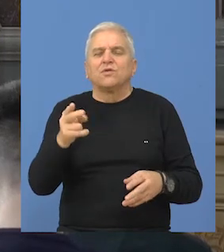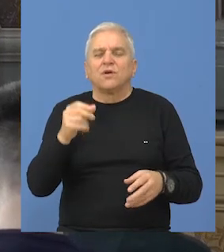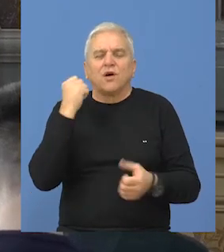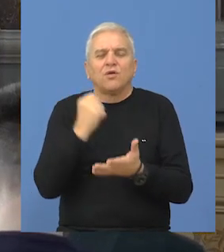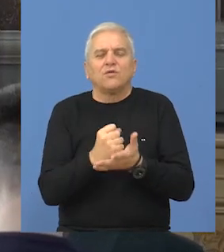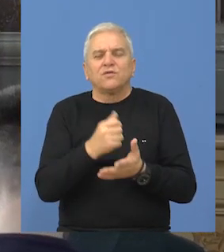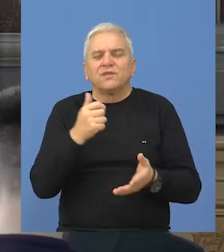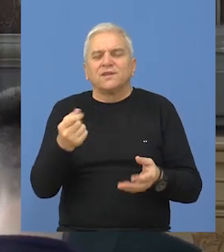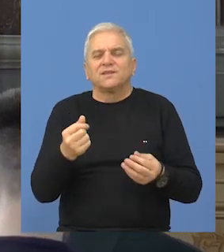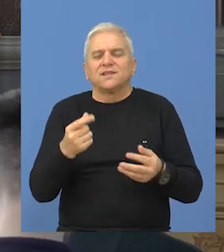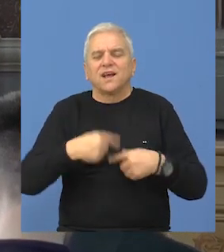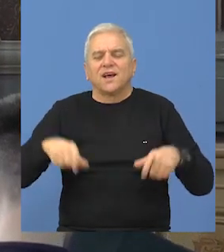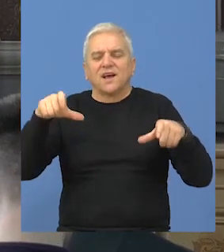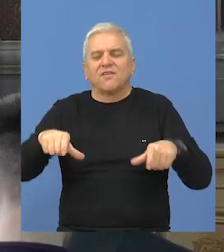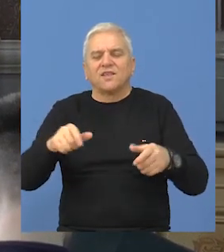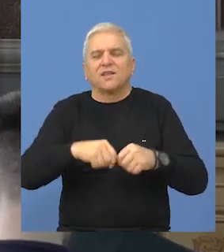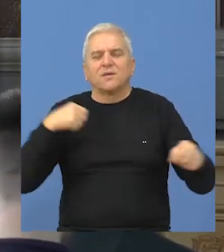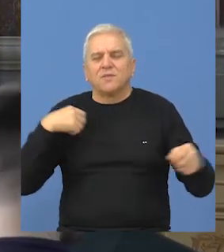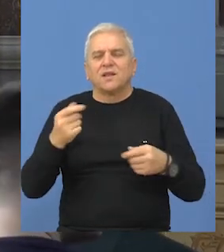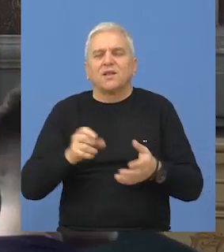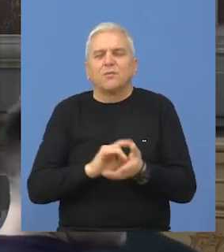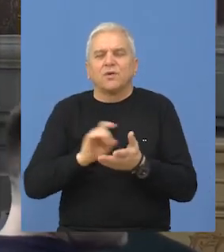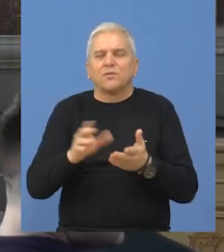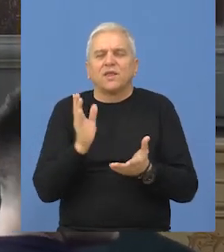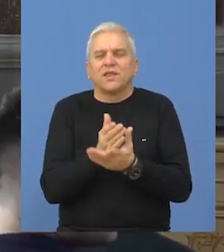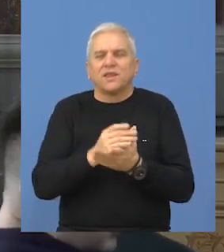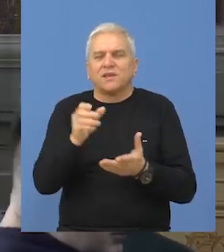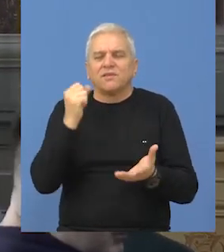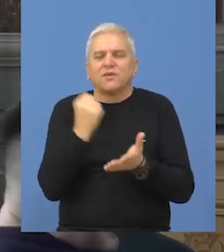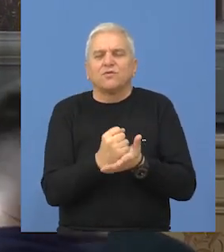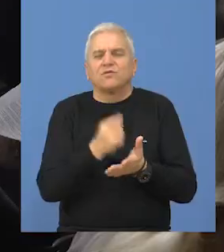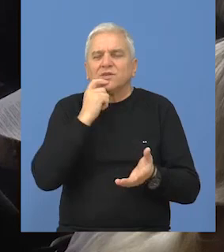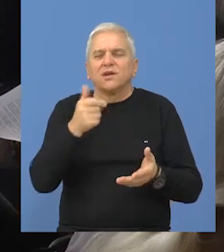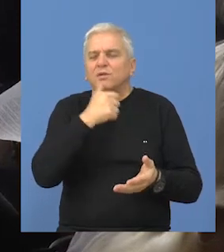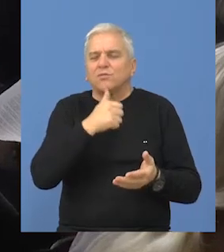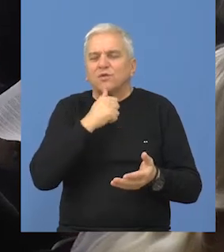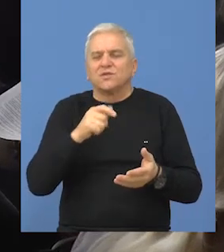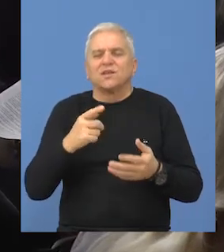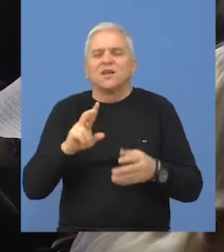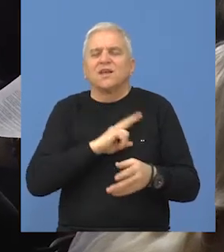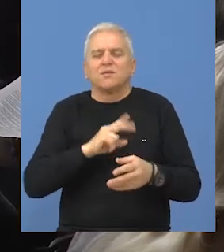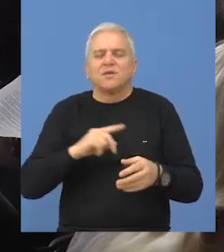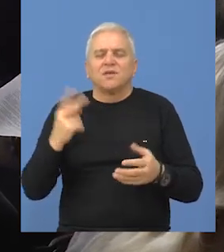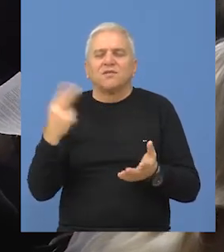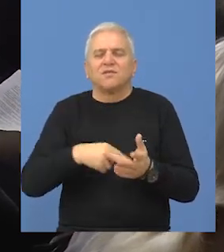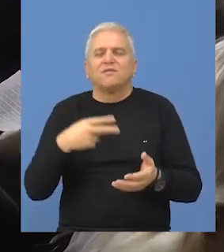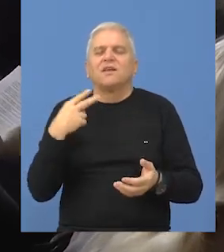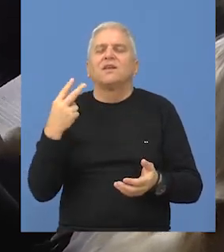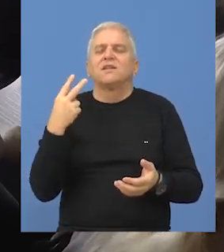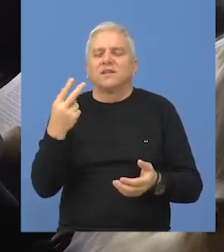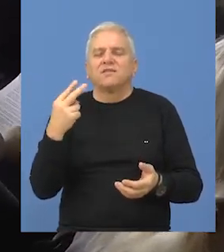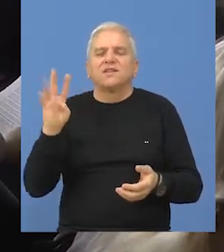odluka o utvrđivanju prosečne cene kvadratnog metra nepokretnosti po zonama za utvrđivanje poreza za imovinu za